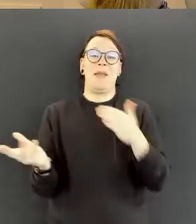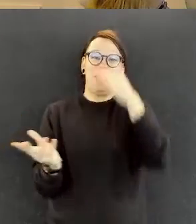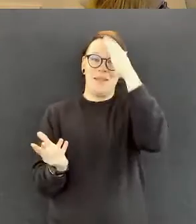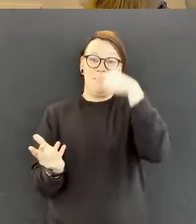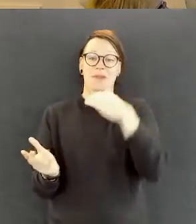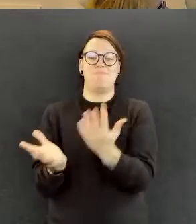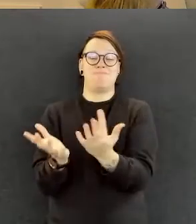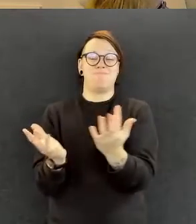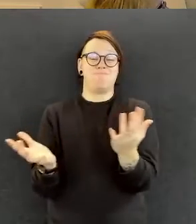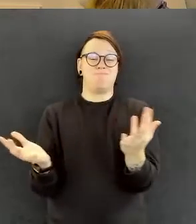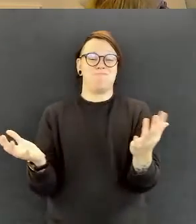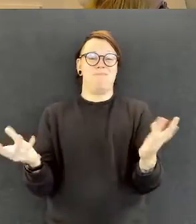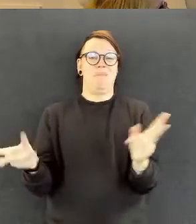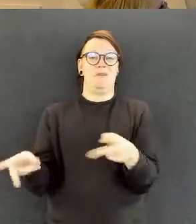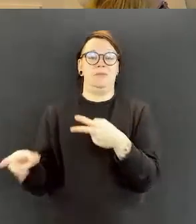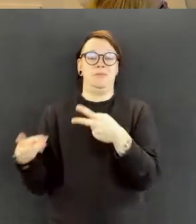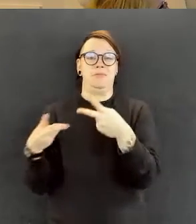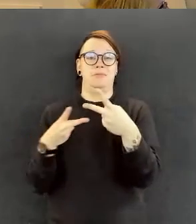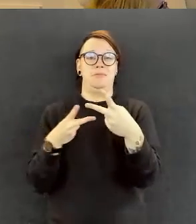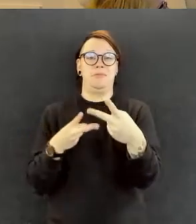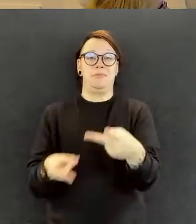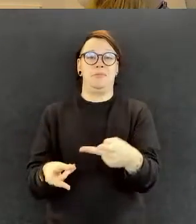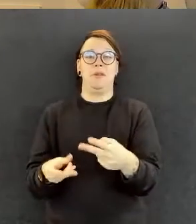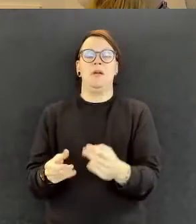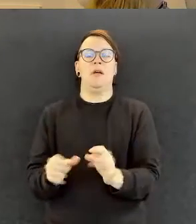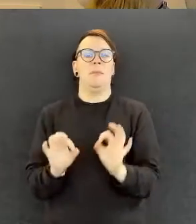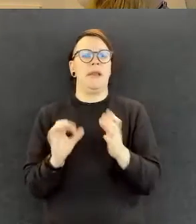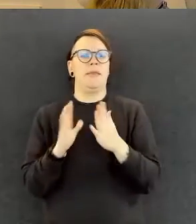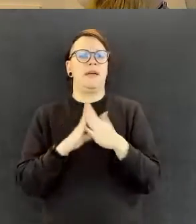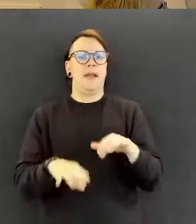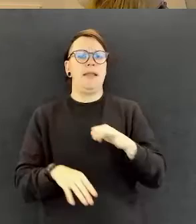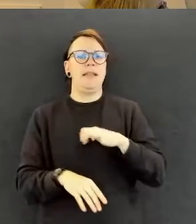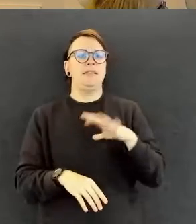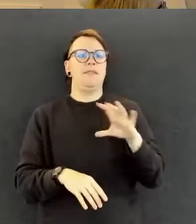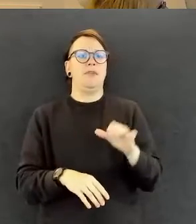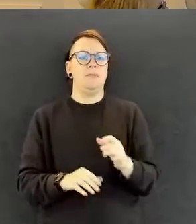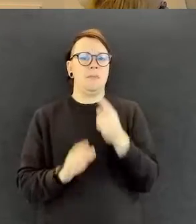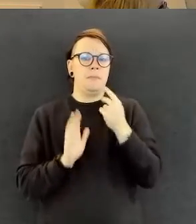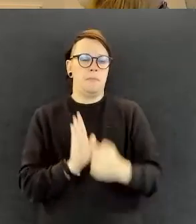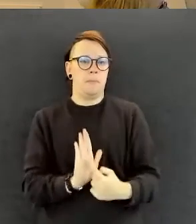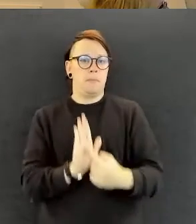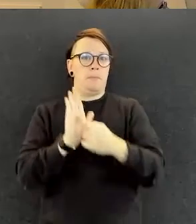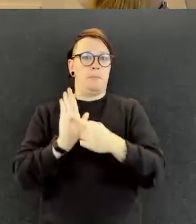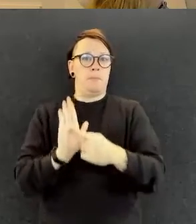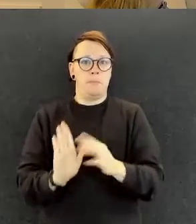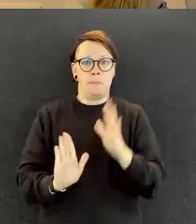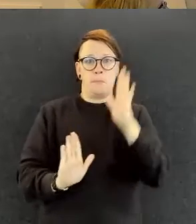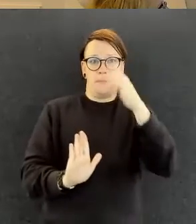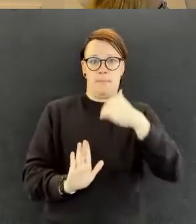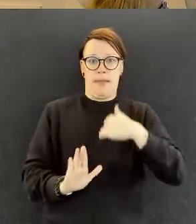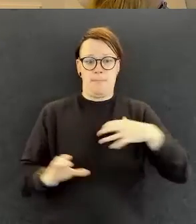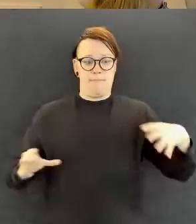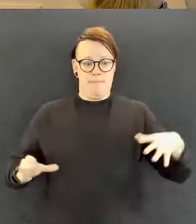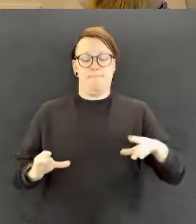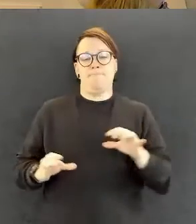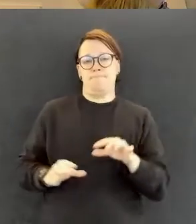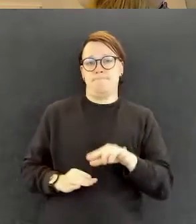ajan. Niin sitten se, että kuinka sä voit sitten erottua sieltä massasta niin ne